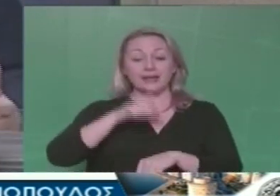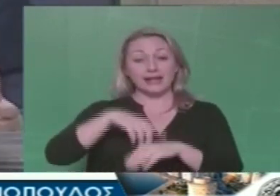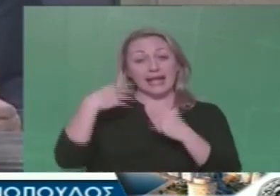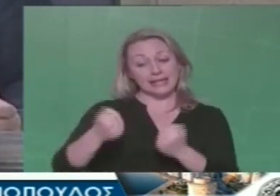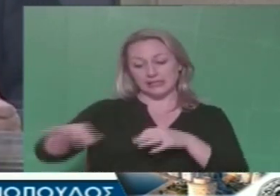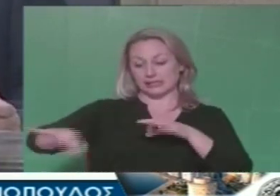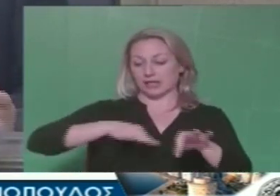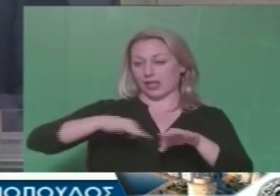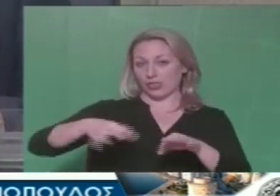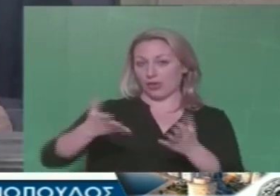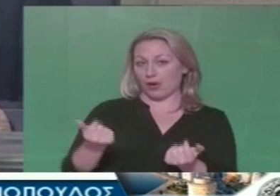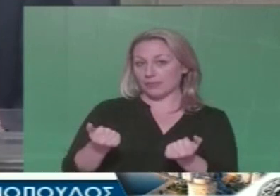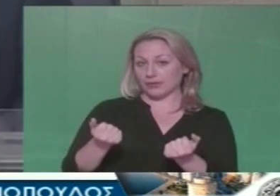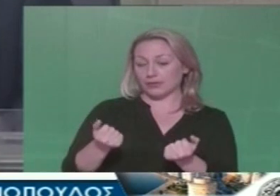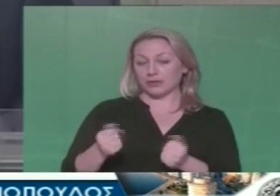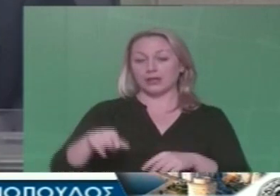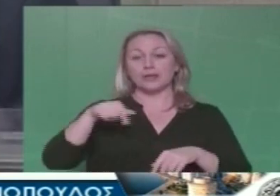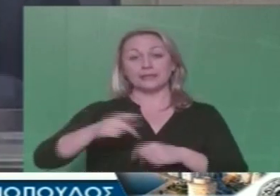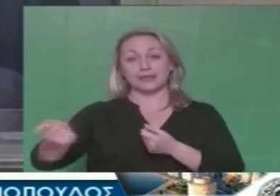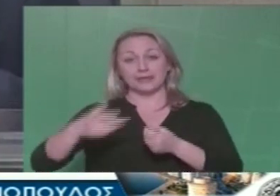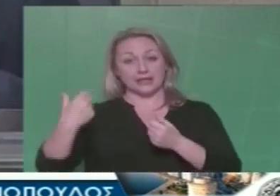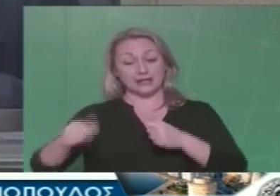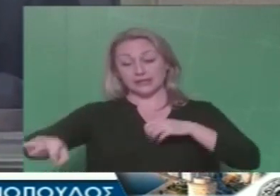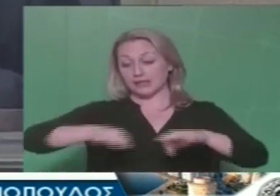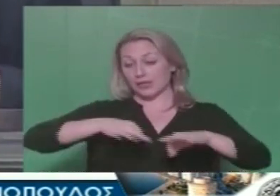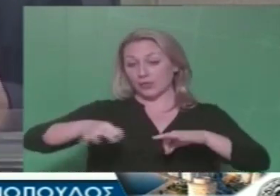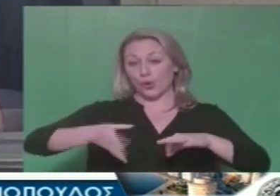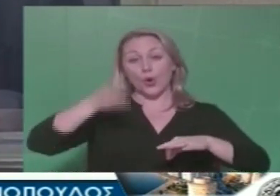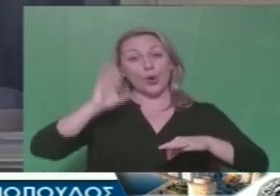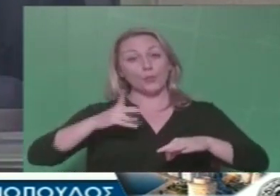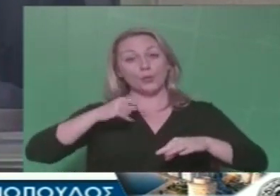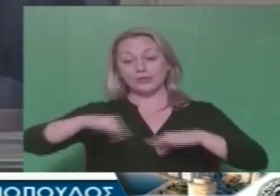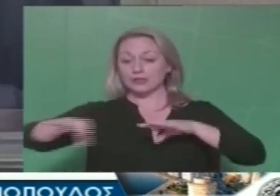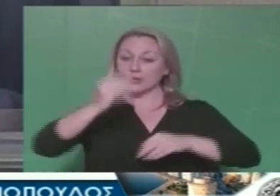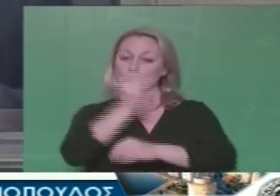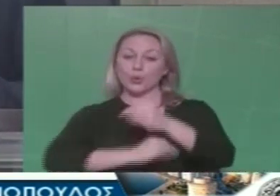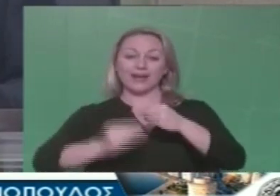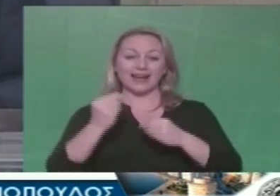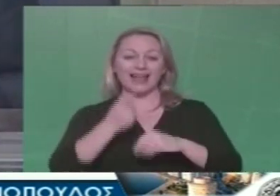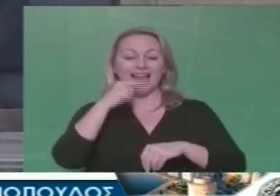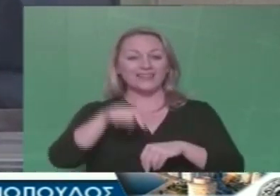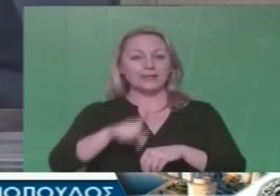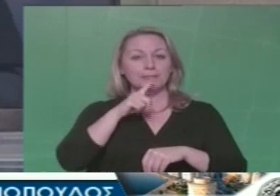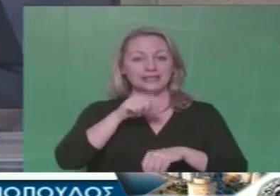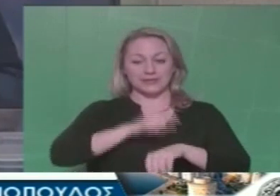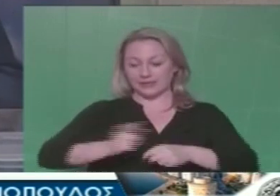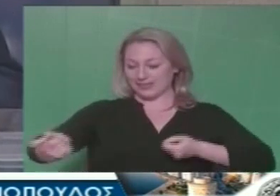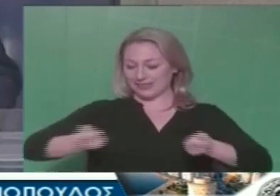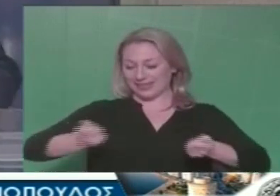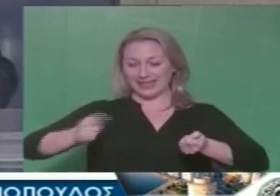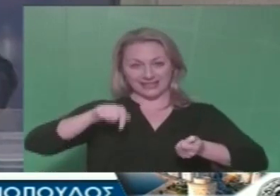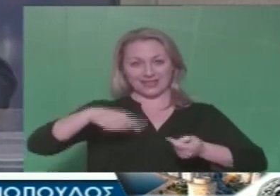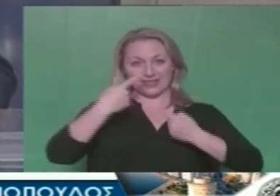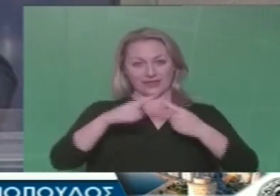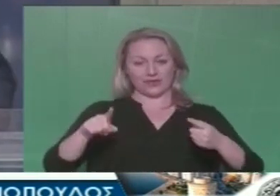σχέδιο ή όχι από την διοίκηση του Δήμου, το αν θα μπορούσε να γίνει ένα καλύτερο σχέδιο, δηλαδή διαφορές διαχείρισης, όχι διαφορές